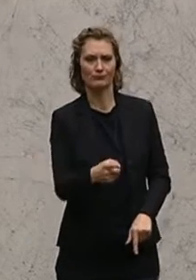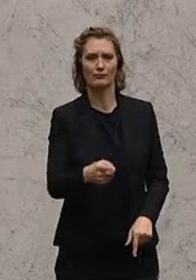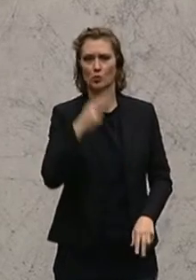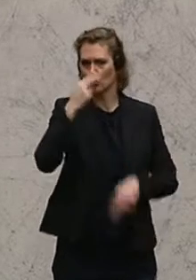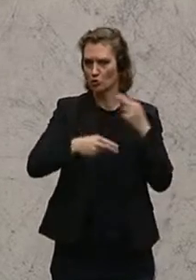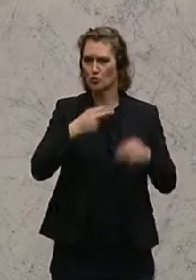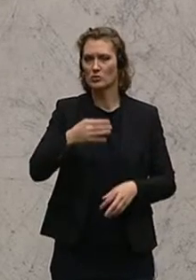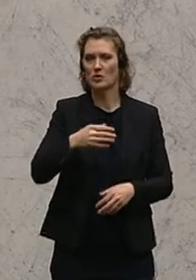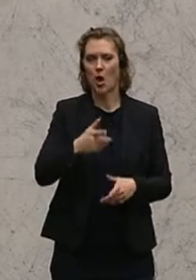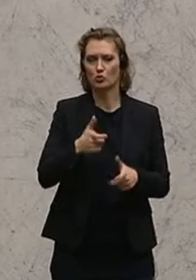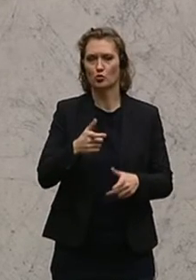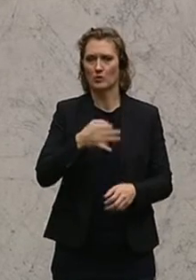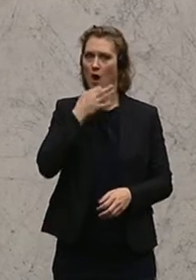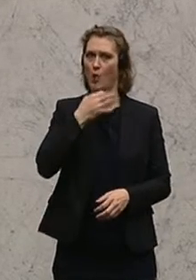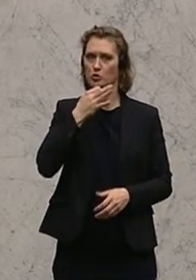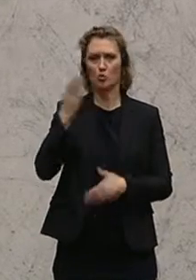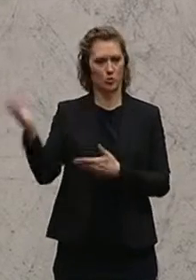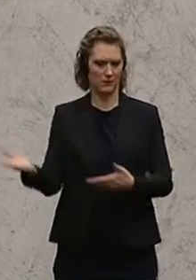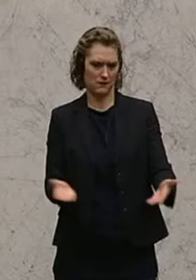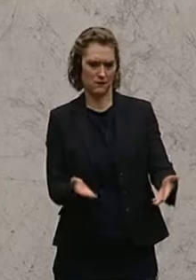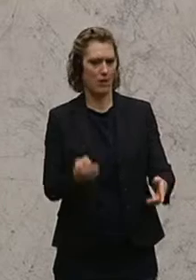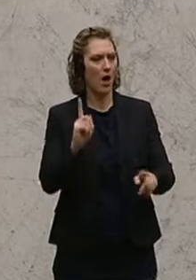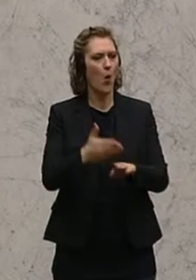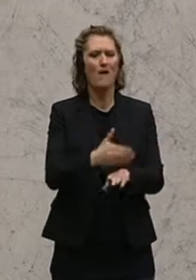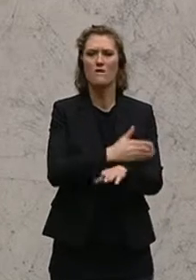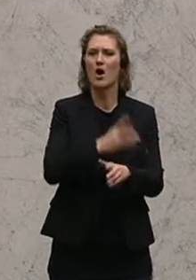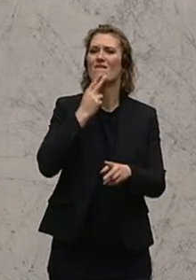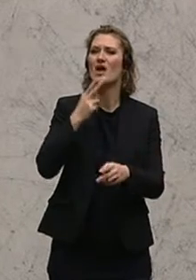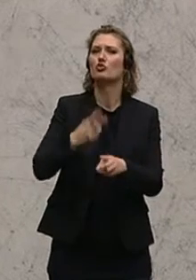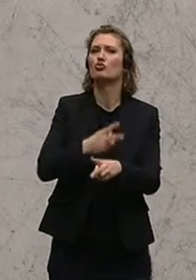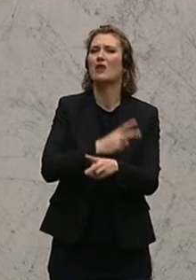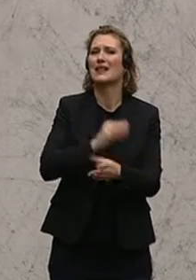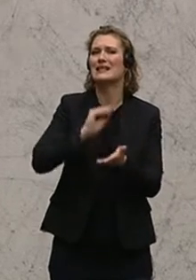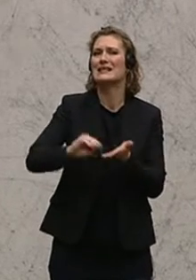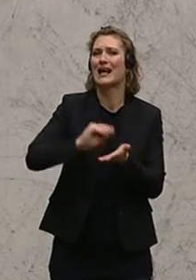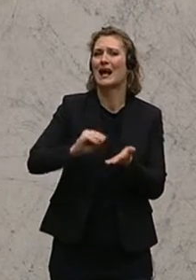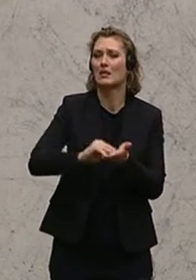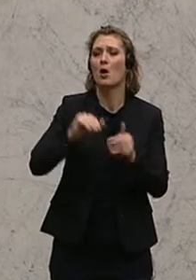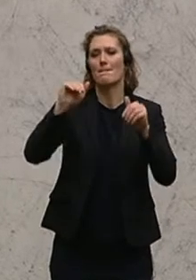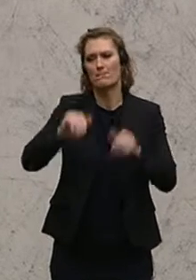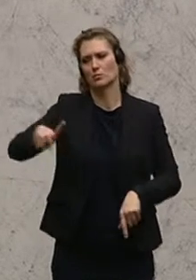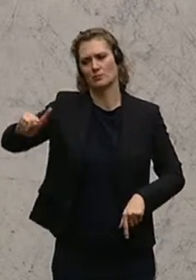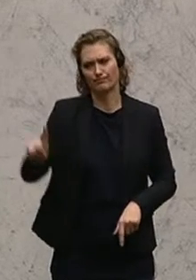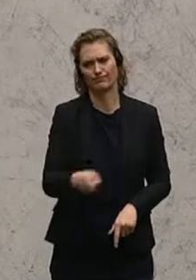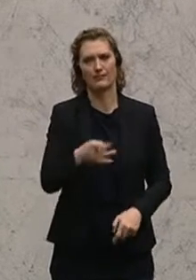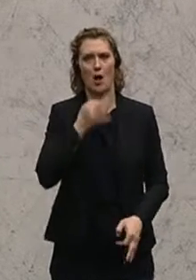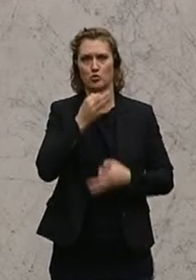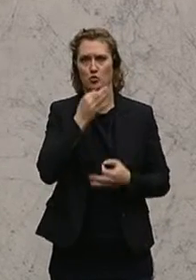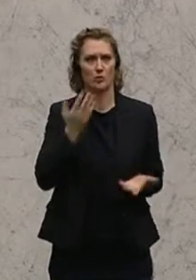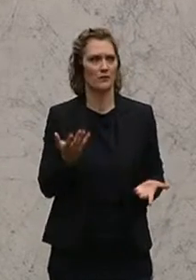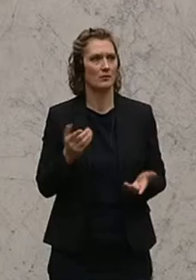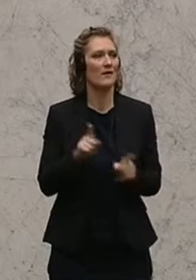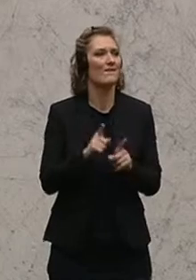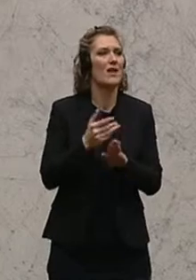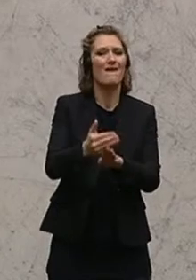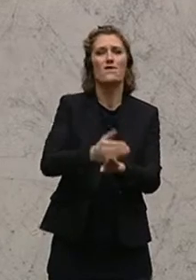aussagen werden, das war vorher auch klar, dass ehemalige Staatssekretäre aussagen werden müssen und, und, und, das ziemlich klar, das heißt,